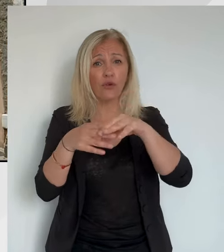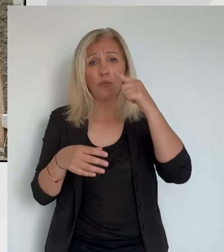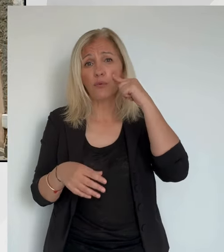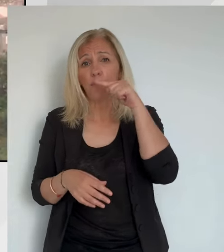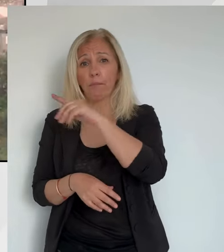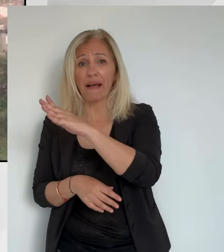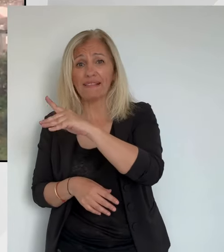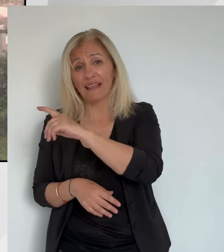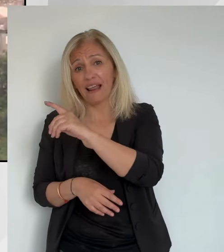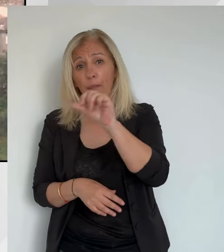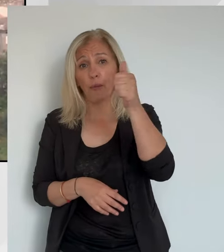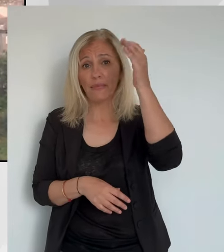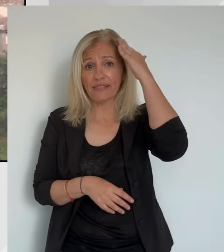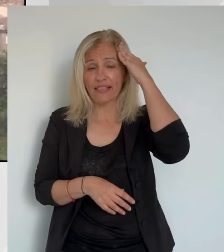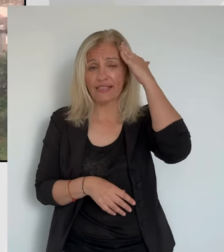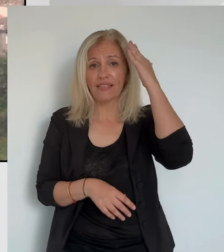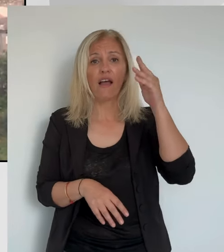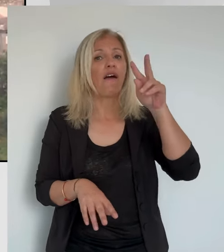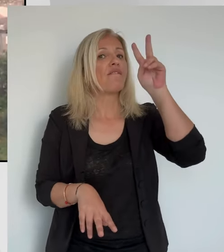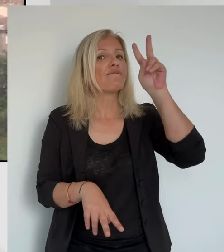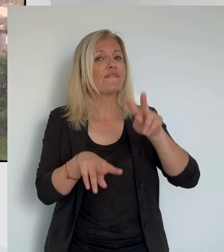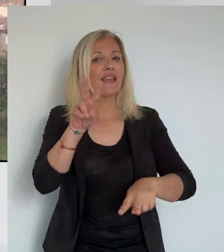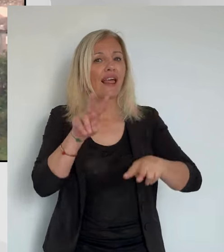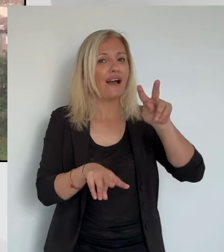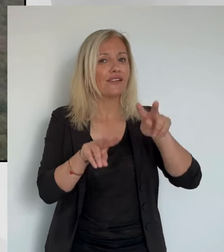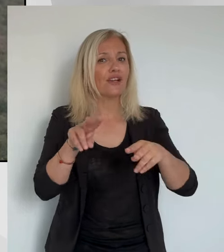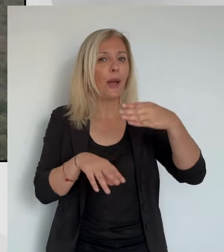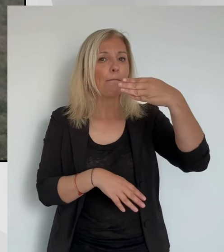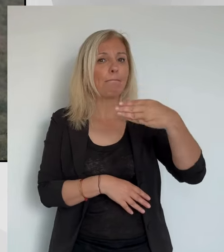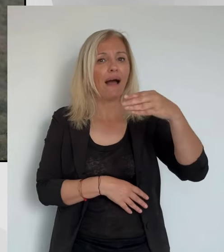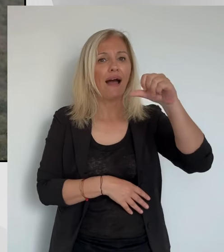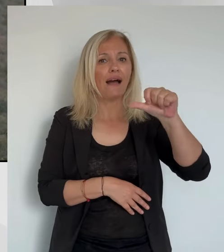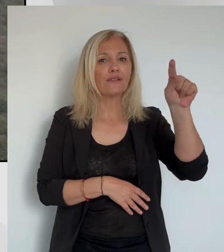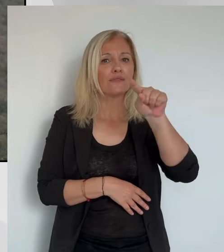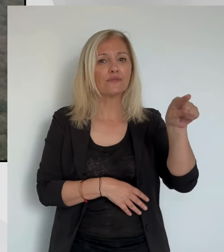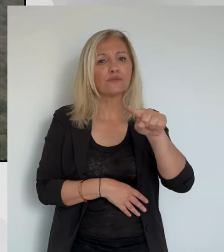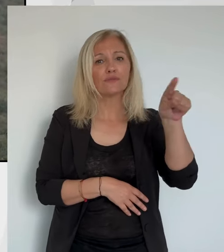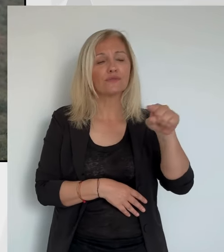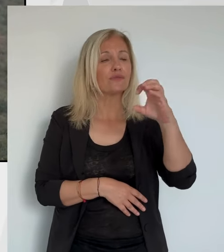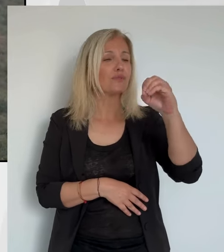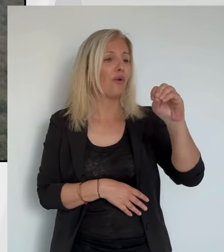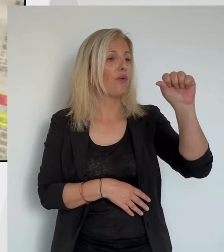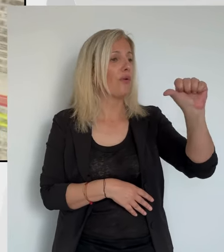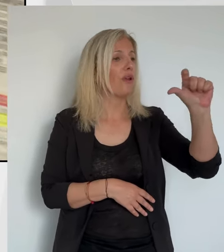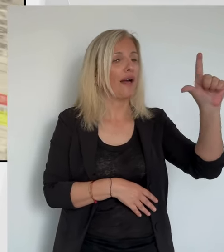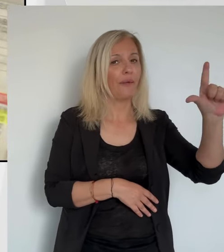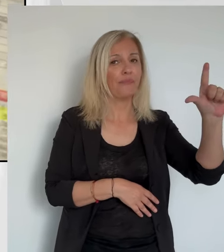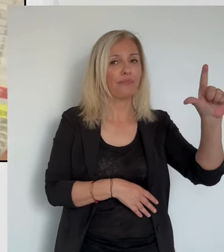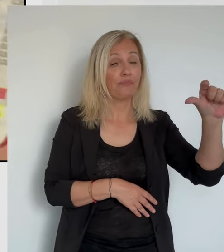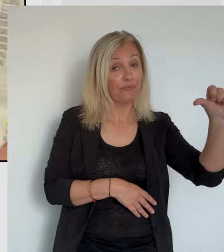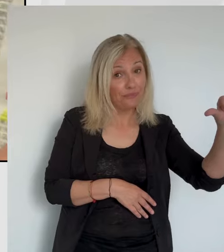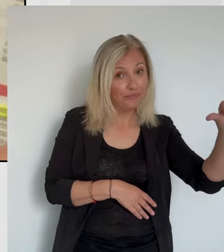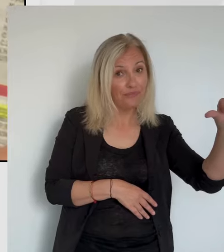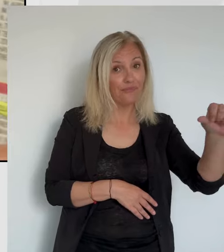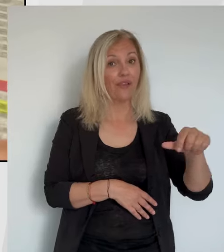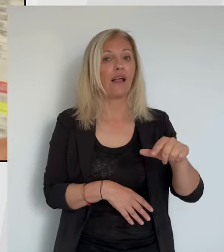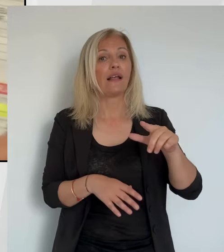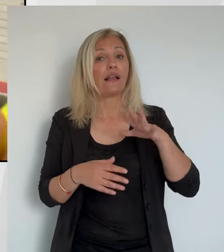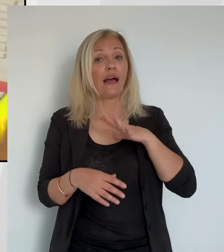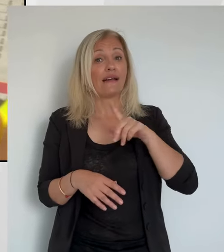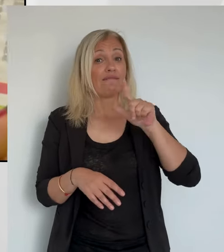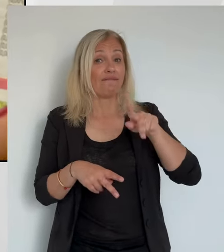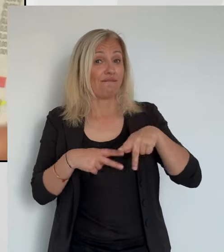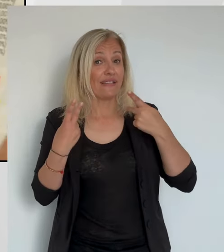Un seul village de Corse, Parata, en Kastanich, n'a accordé aucune voix au RN ni à Reconquête. Une exception,